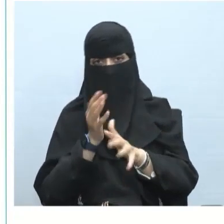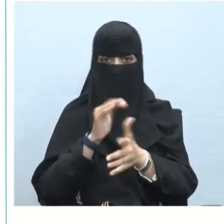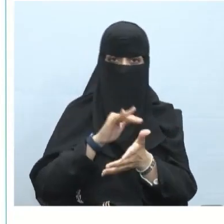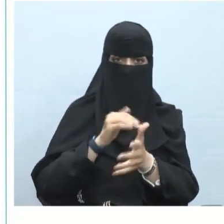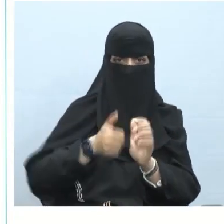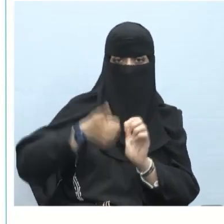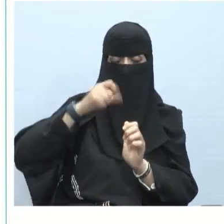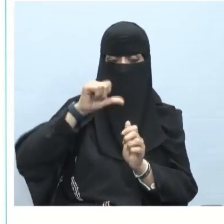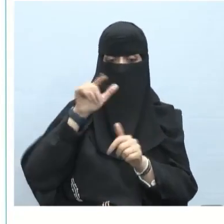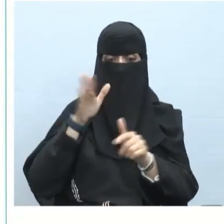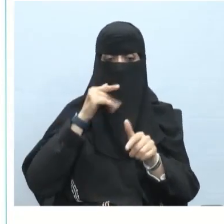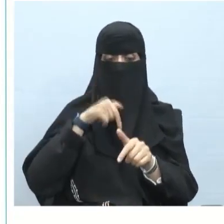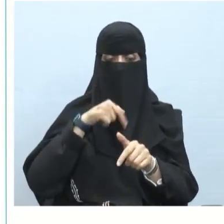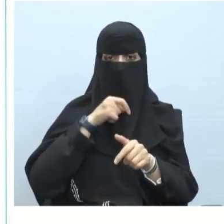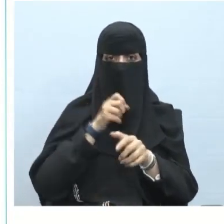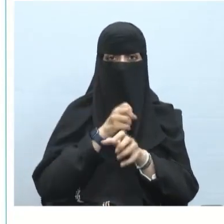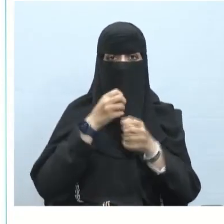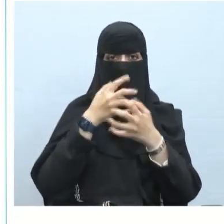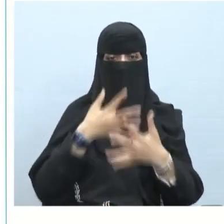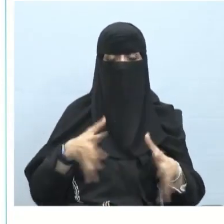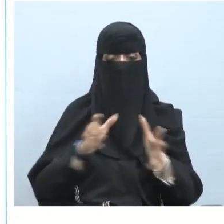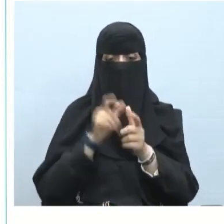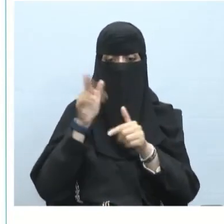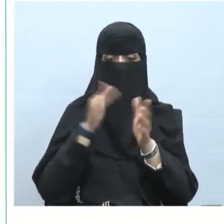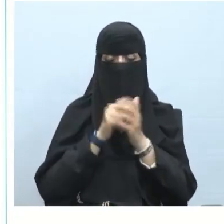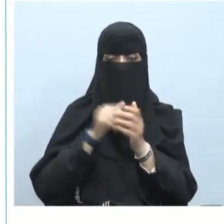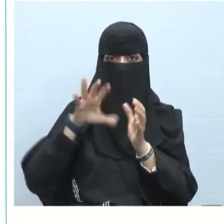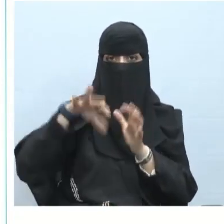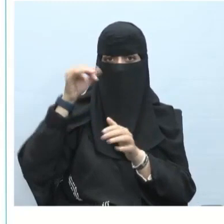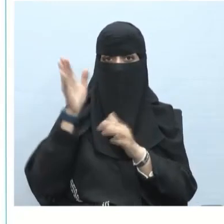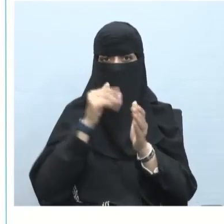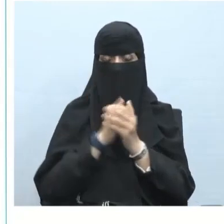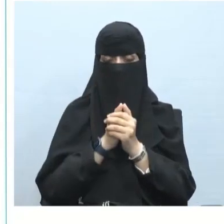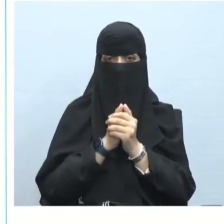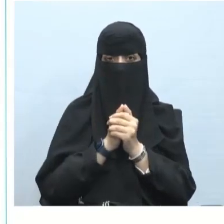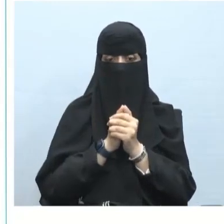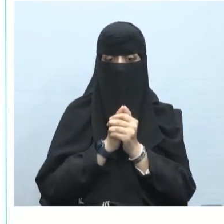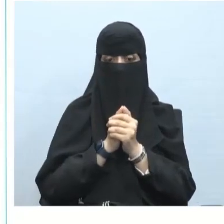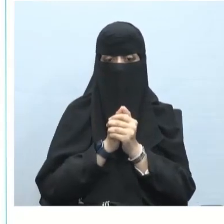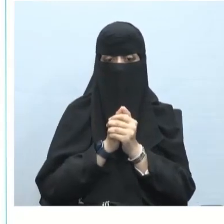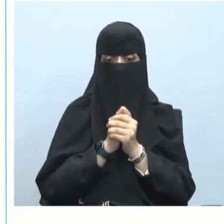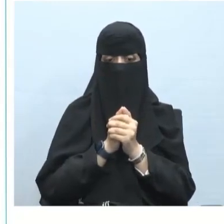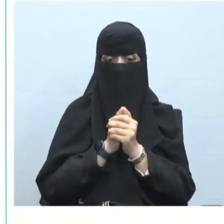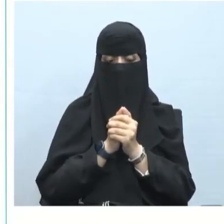مفعولاً به منصوب وهو مضاف والتوبة مضاف إلي أو